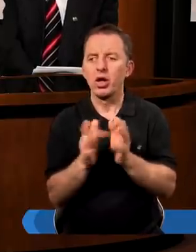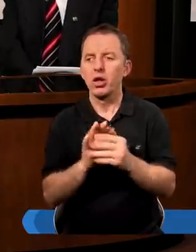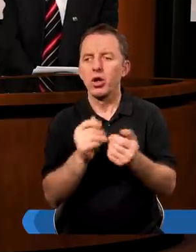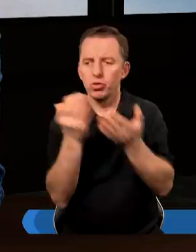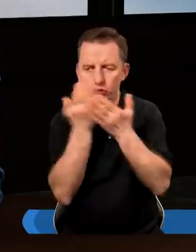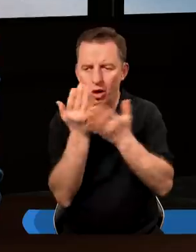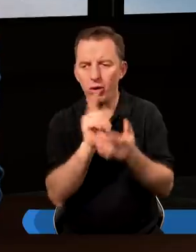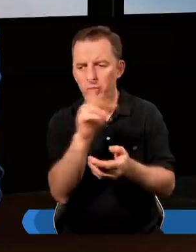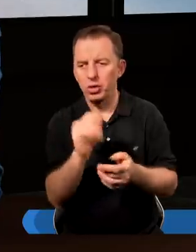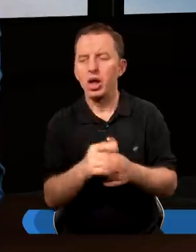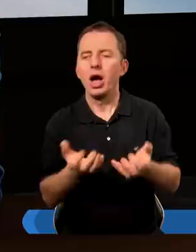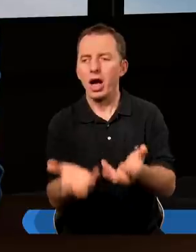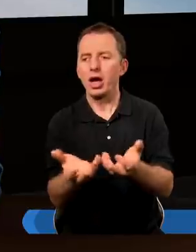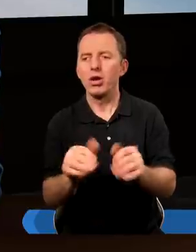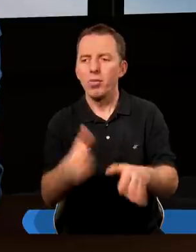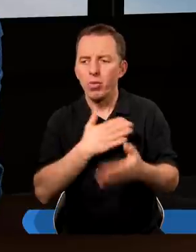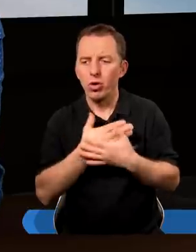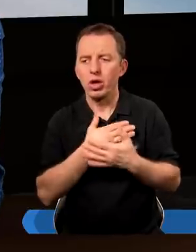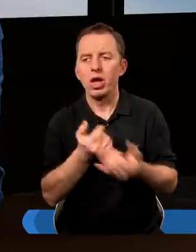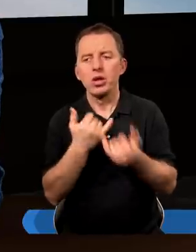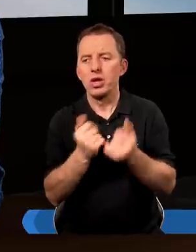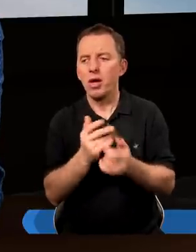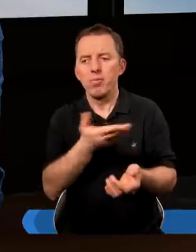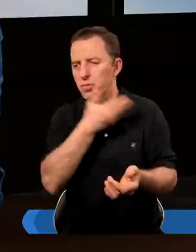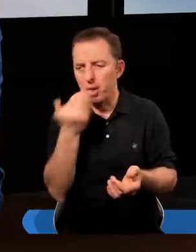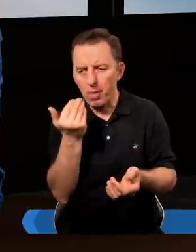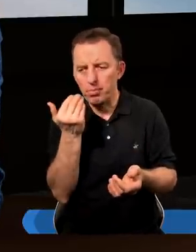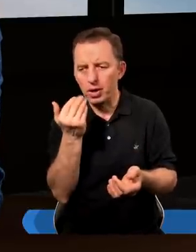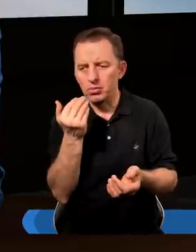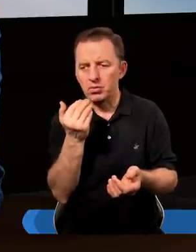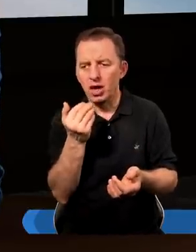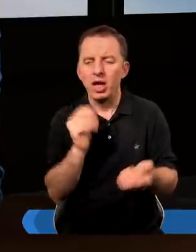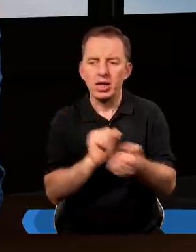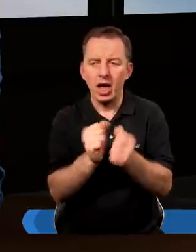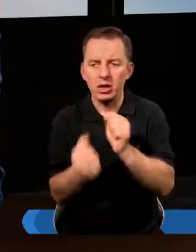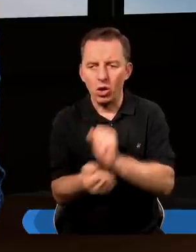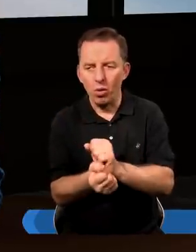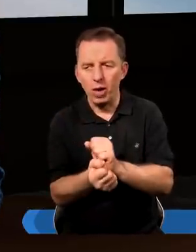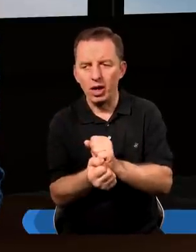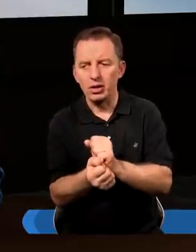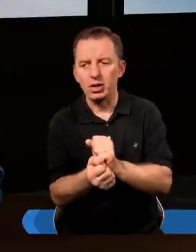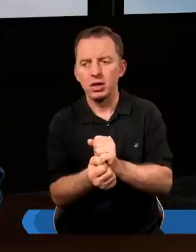Ale doczytałam, że chęć posiadania to jest wtedy, jeżeli nie mam, natomiast